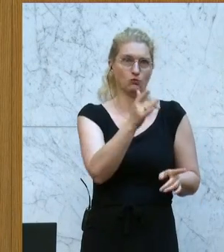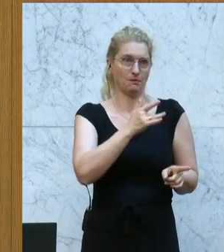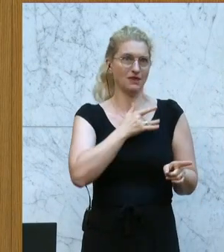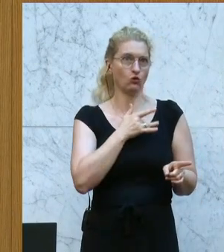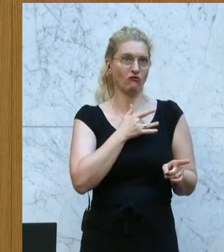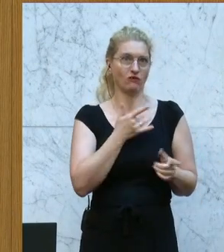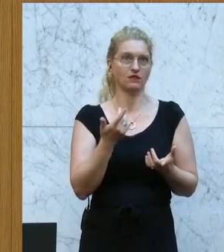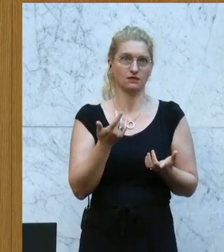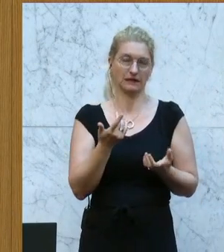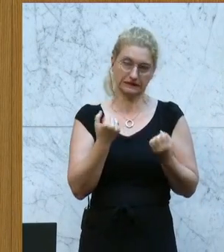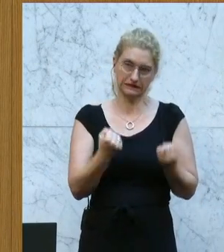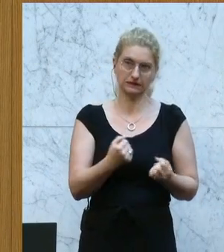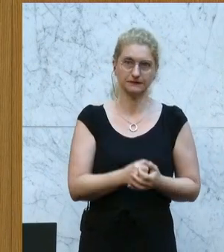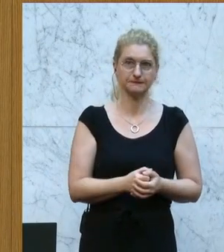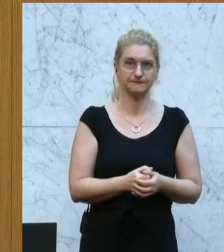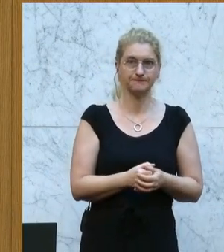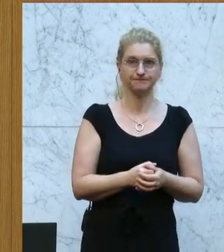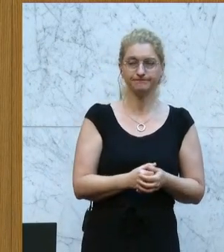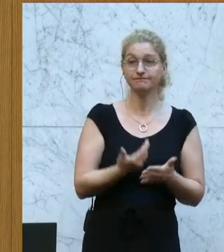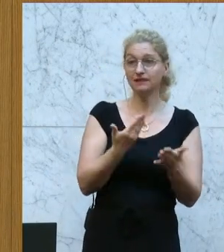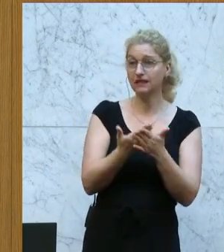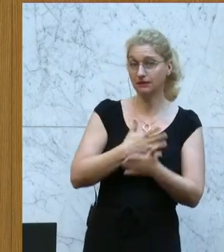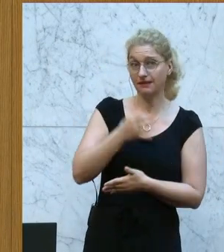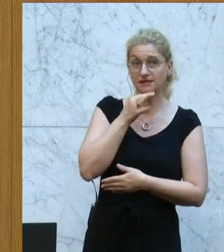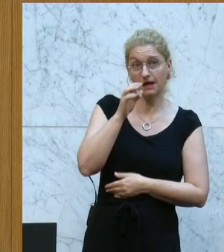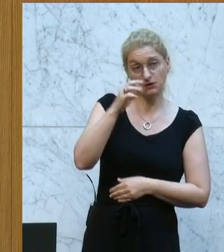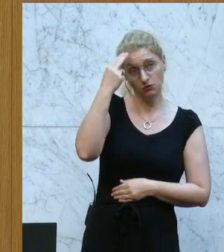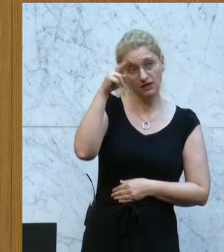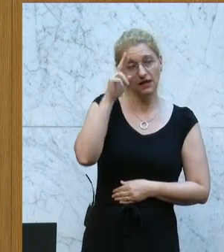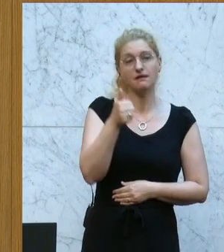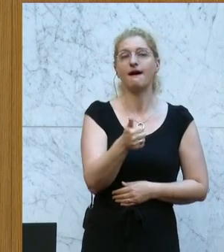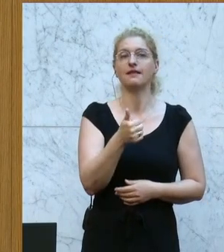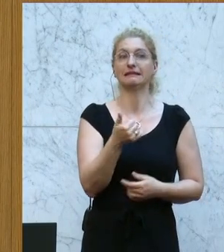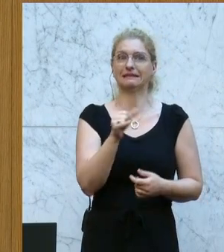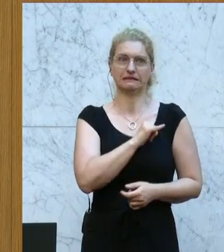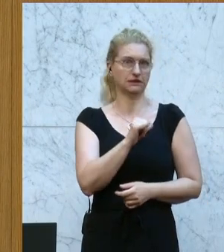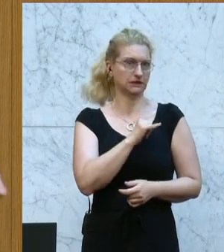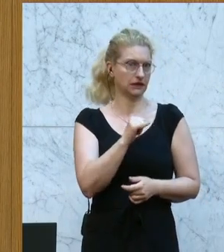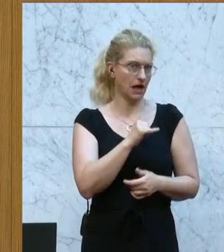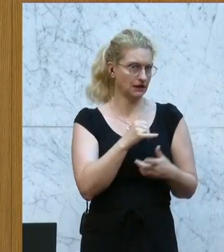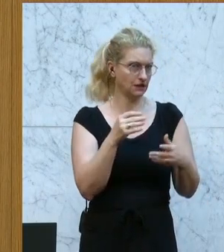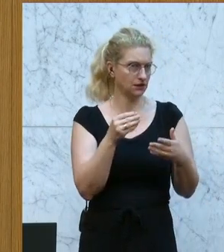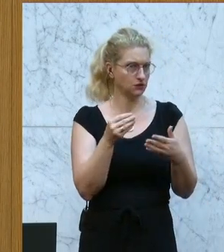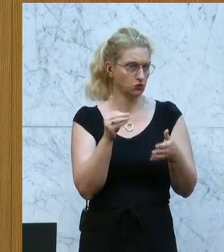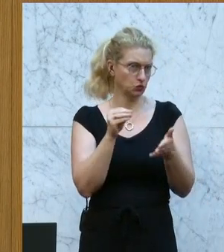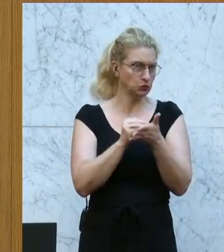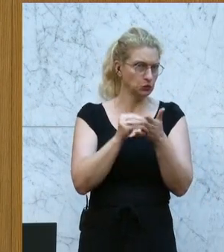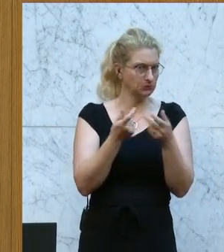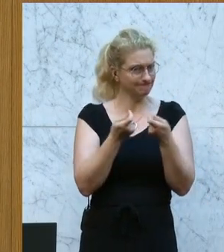immer dargestellt wird. Und, meine Damen und Herren, ein interessantes Spannungsfeld möchte ich auch noch kurz hier anschneiden.